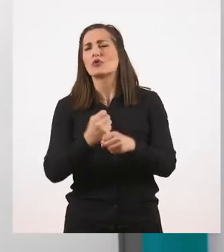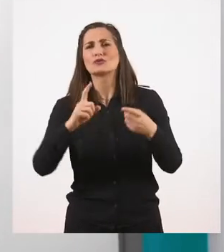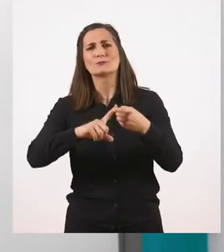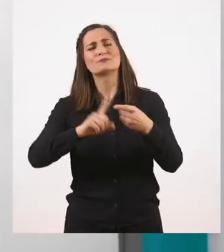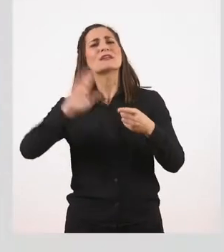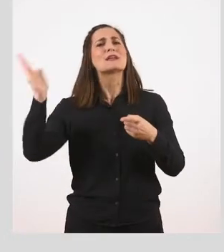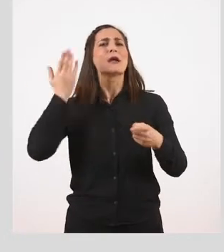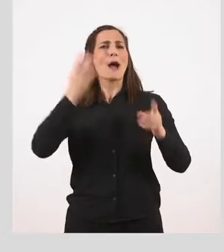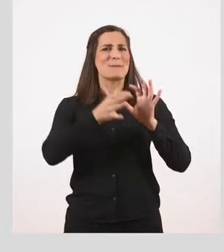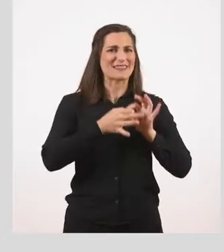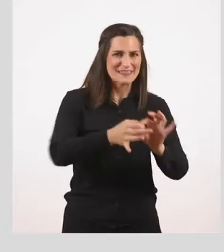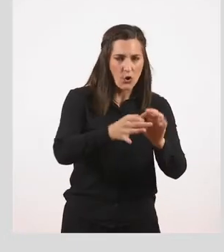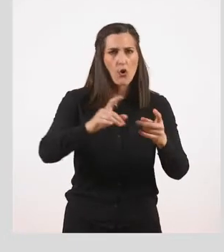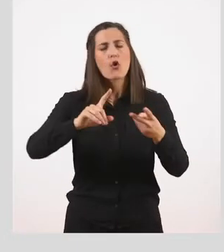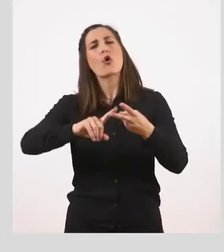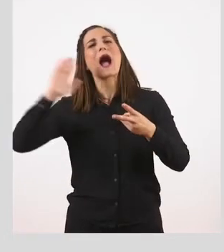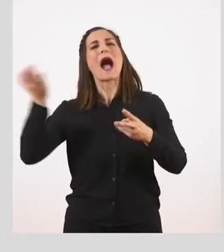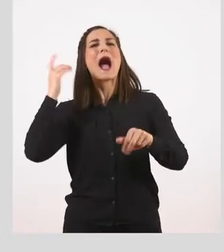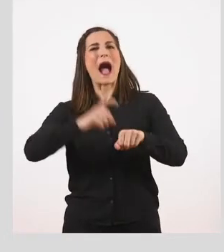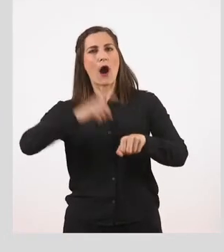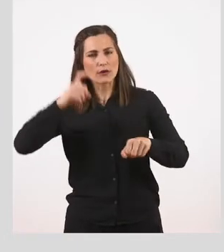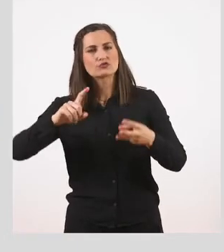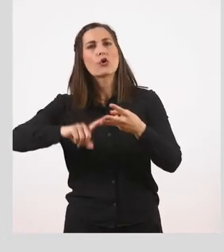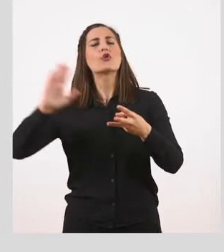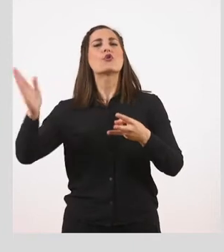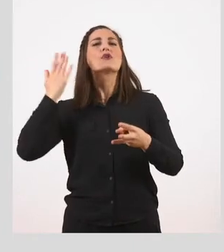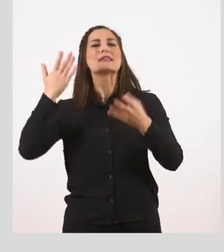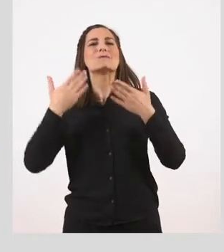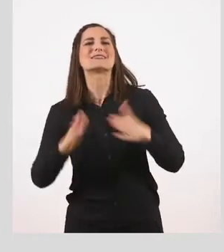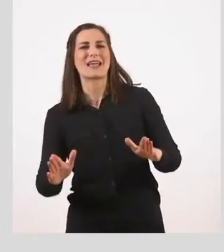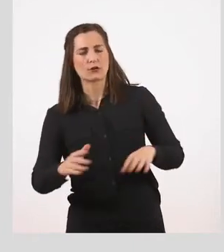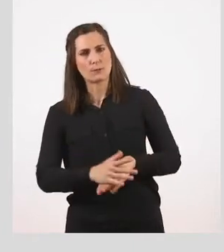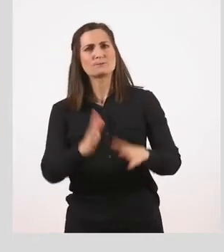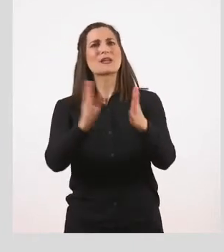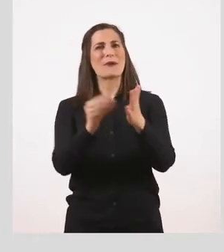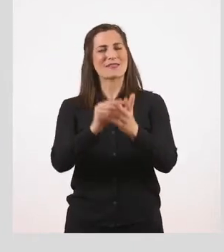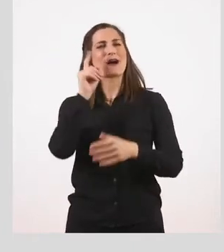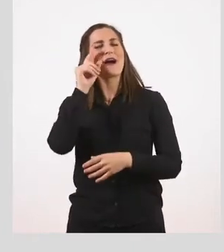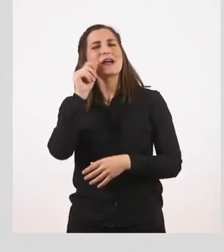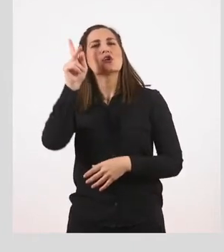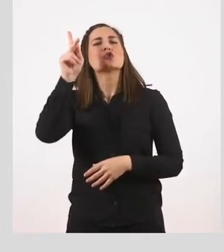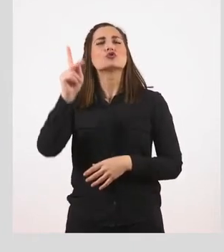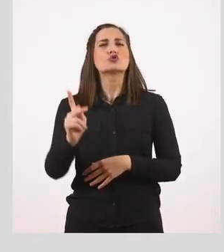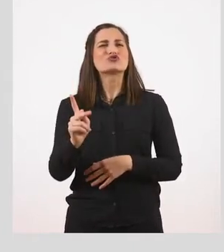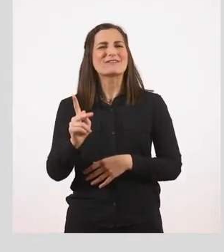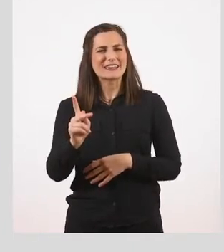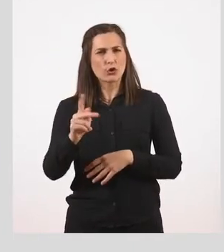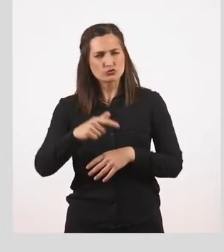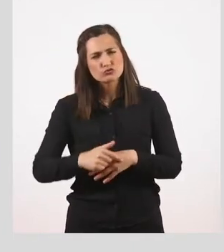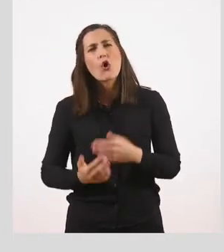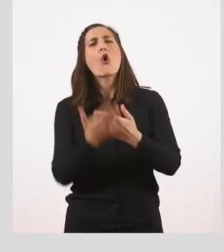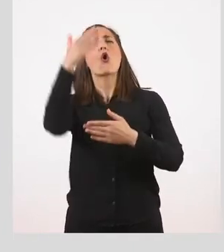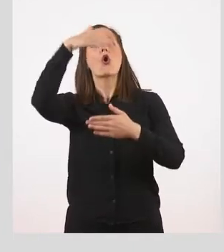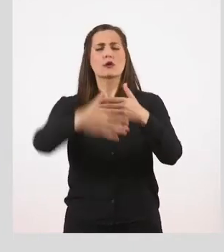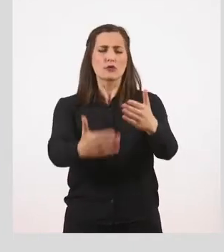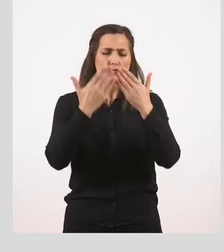τον παρατατικό, τον αόριστο και τον υπερσυντέλικο. Έχουμε το παράδειγμα, ο Κωνσταντίνος μελετούσε όλη μέρα.